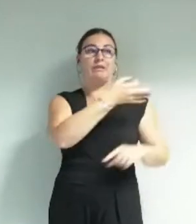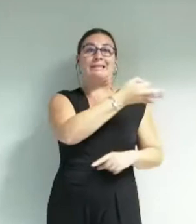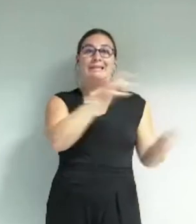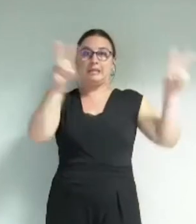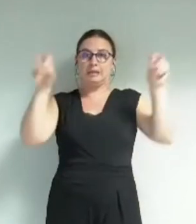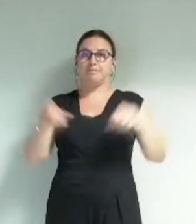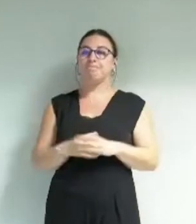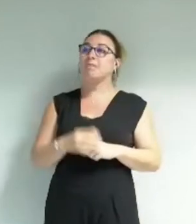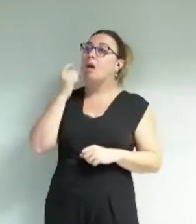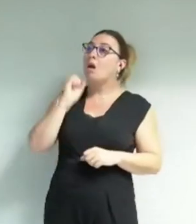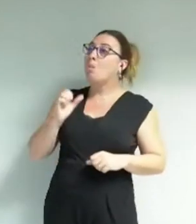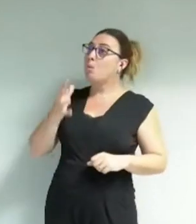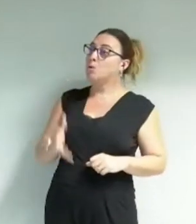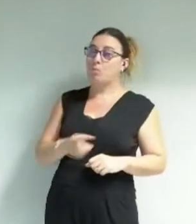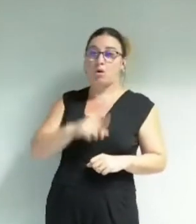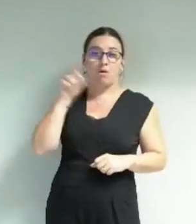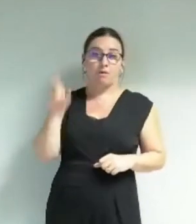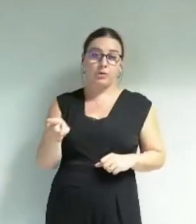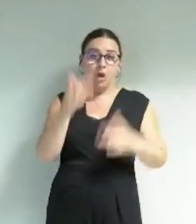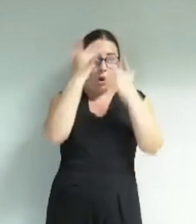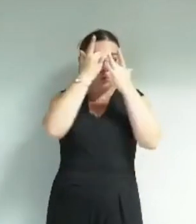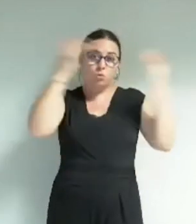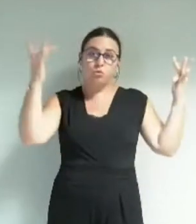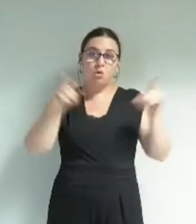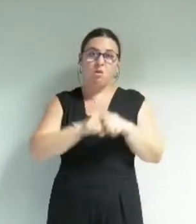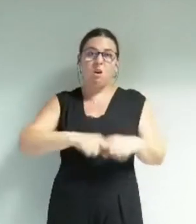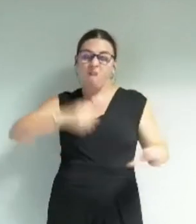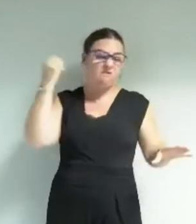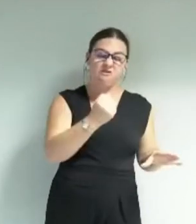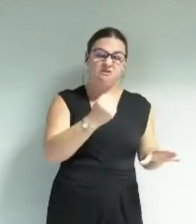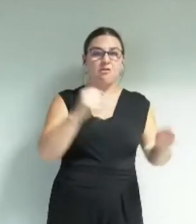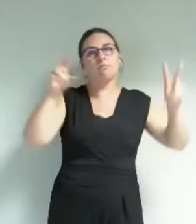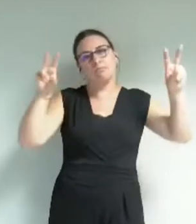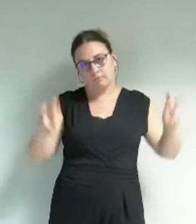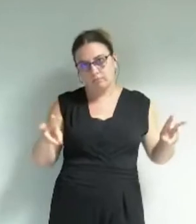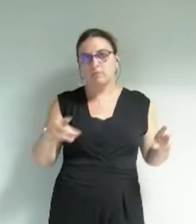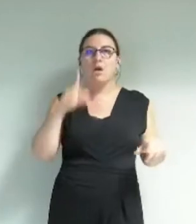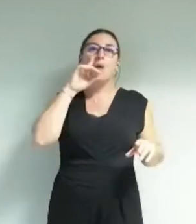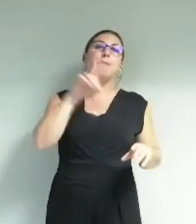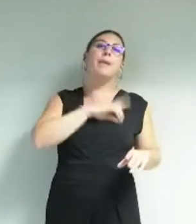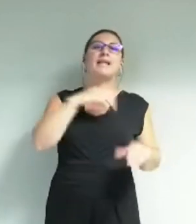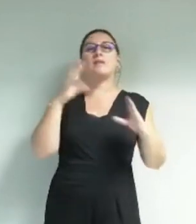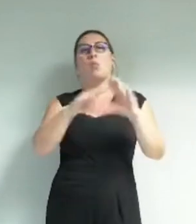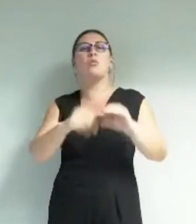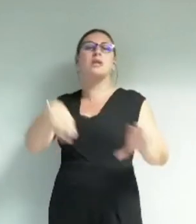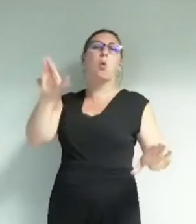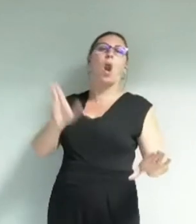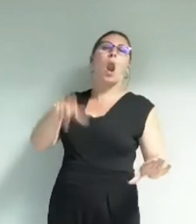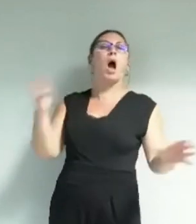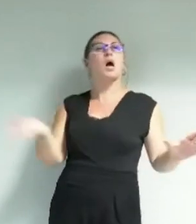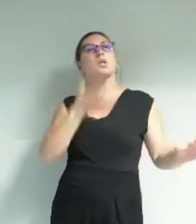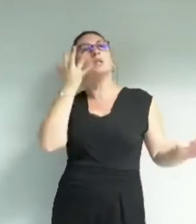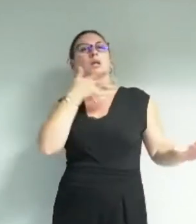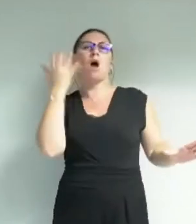Éric Piolle a donné un grand coup de poignard à la culture sous prétexte avec beaucoup de démagogie de rendre la